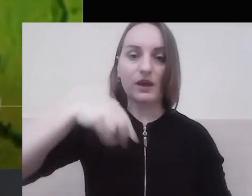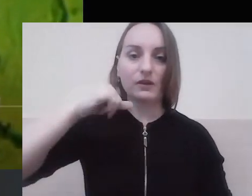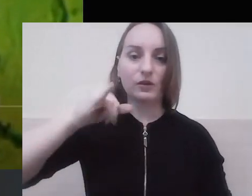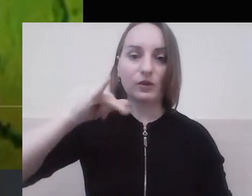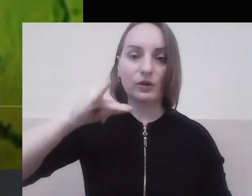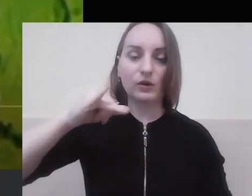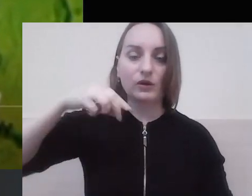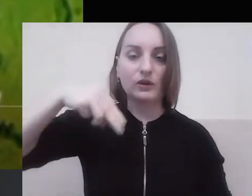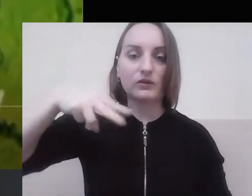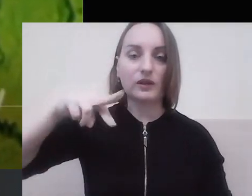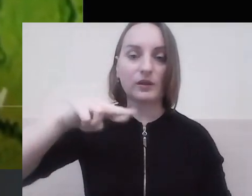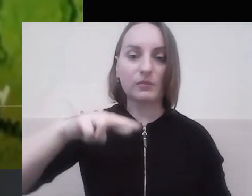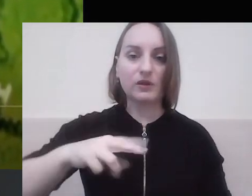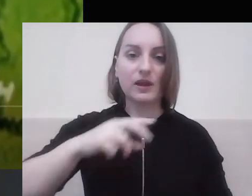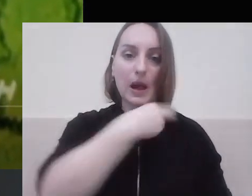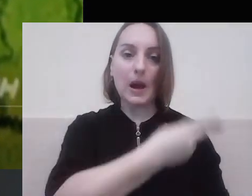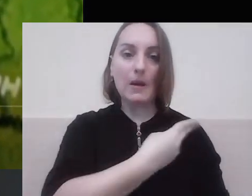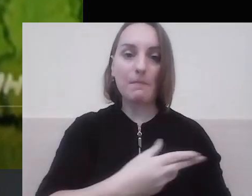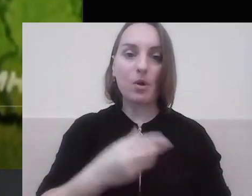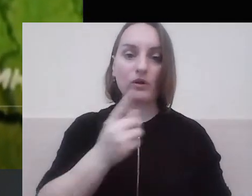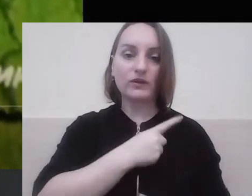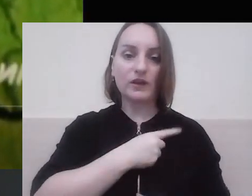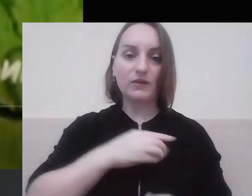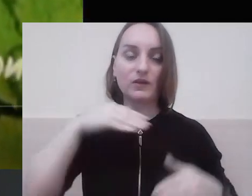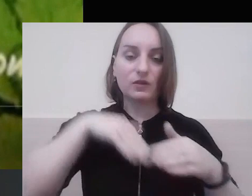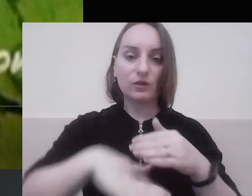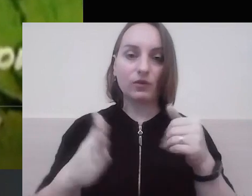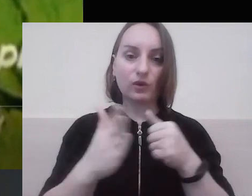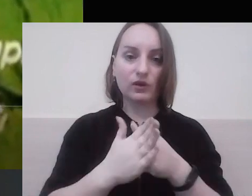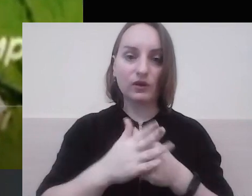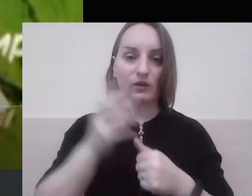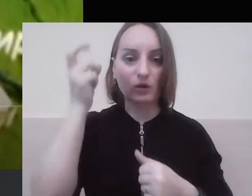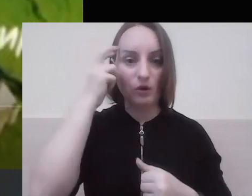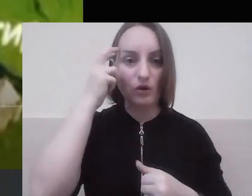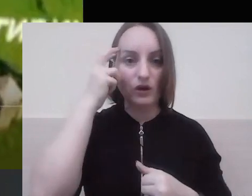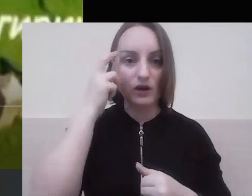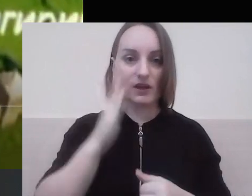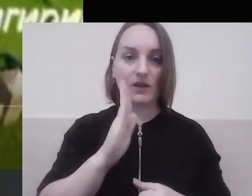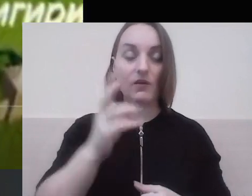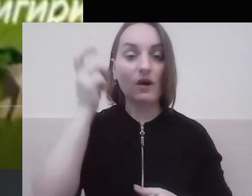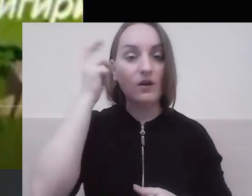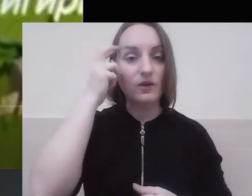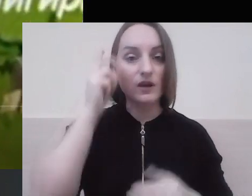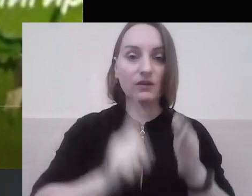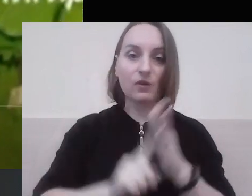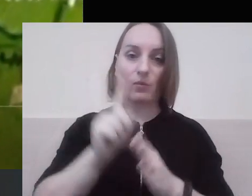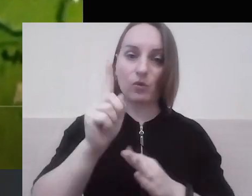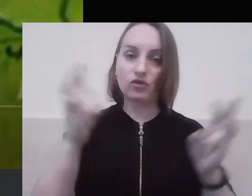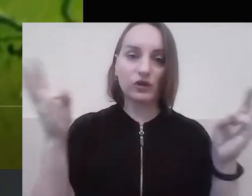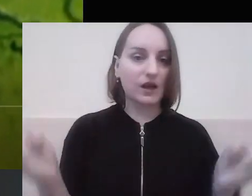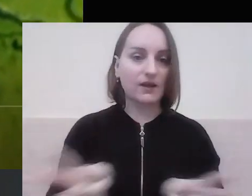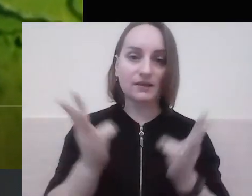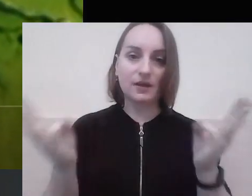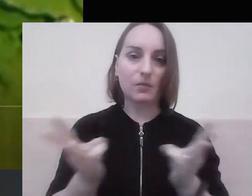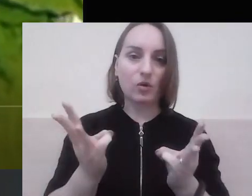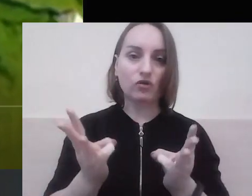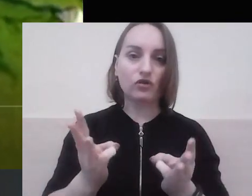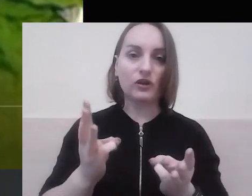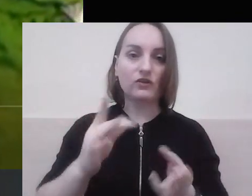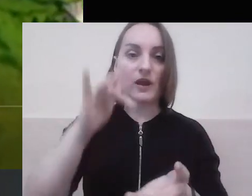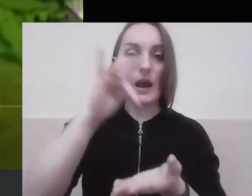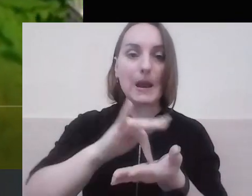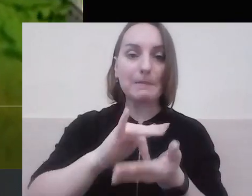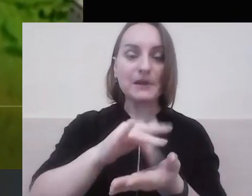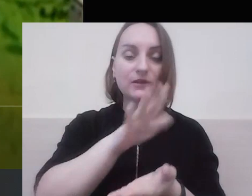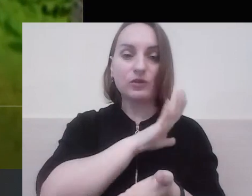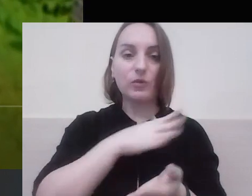гетьмана Януша Радзівіла вірвалося в місто. У Києві спалахнула страшна пожежа. Місто було розграбоване, над